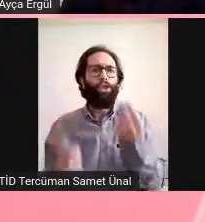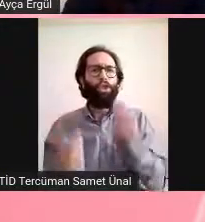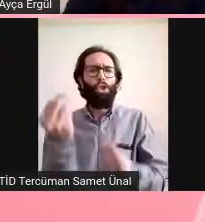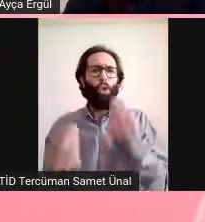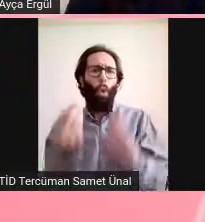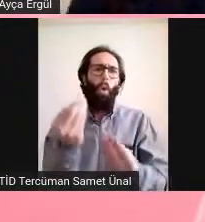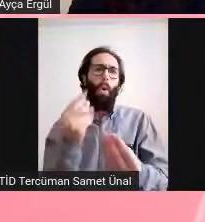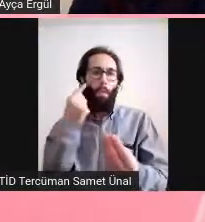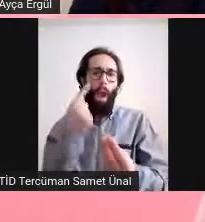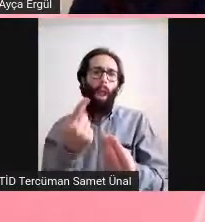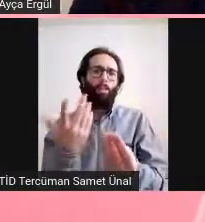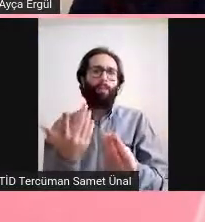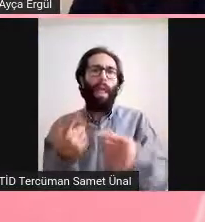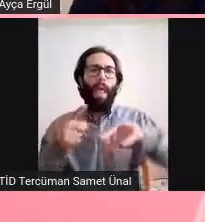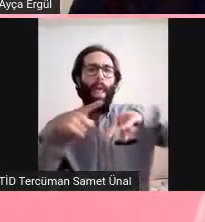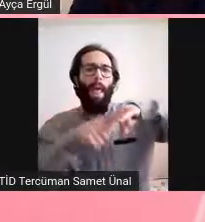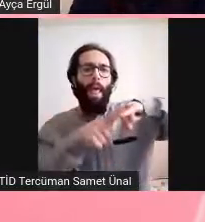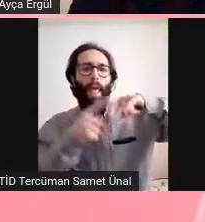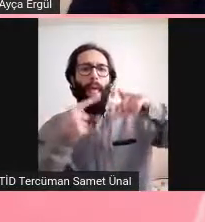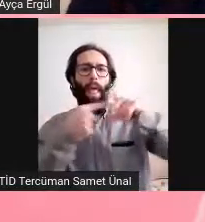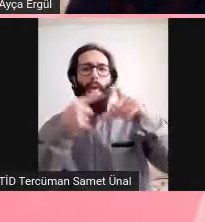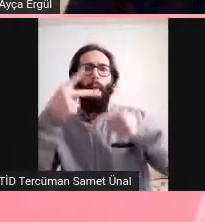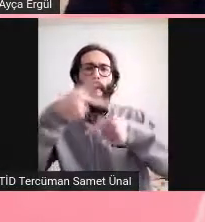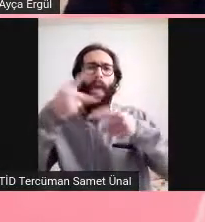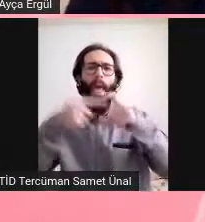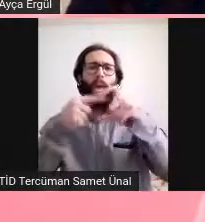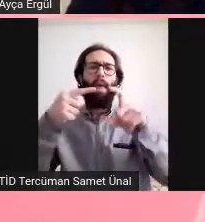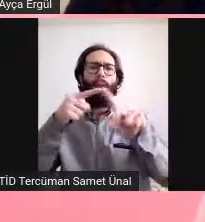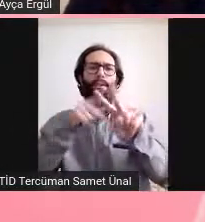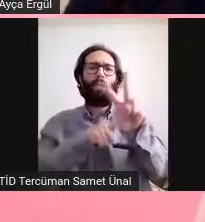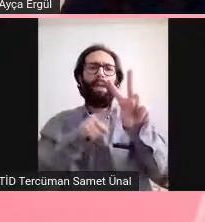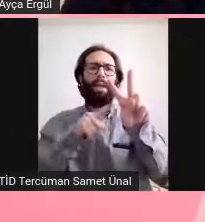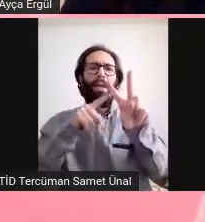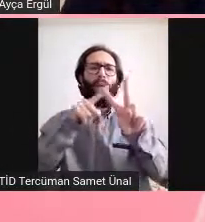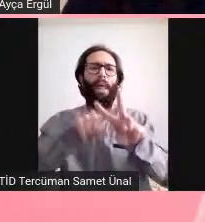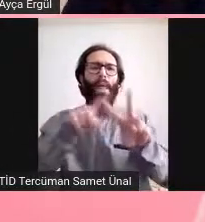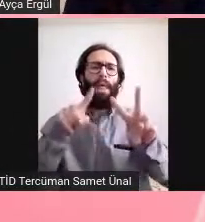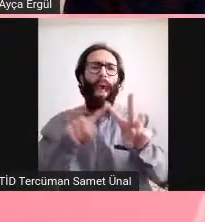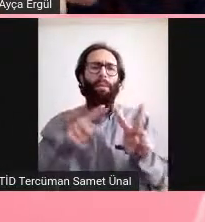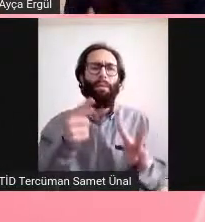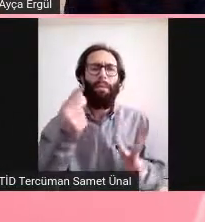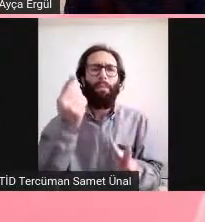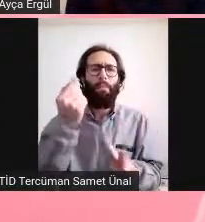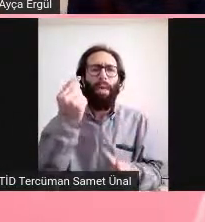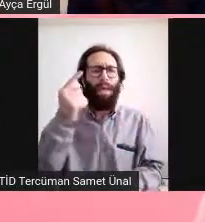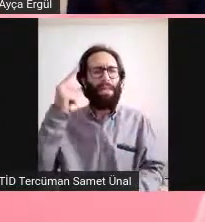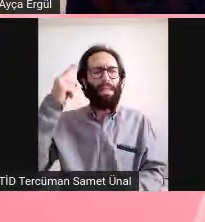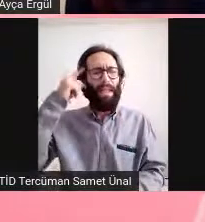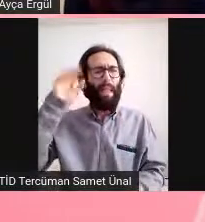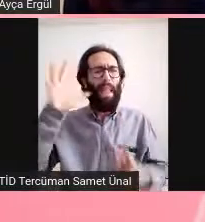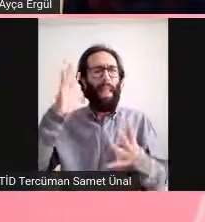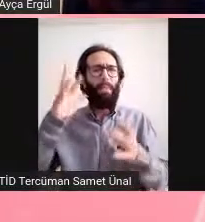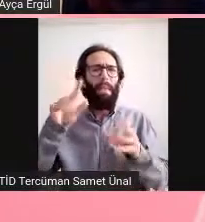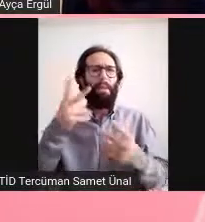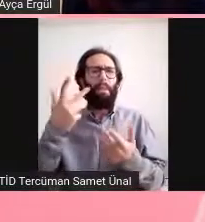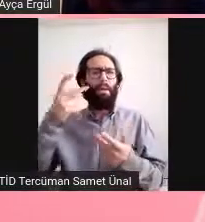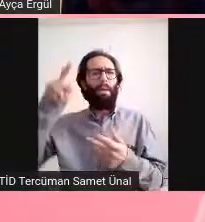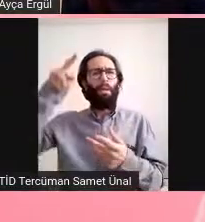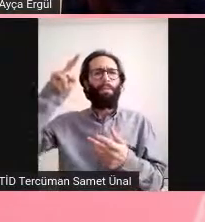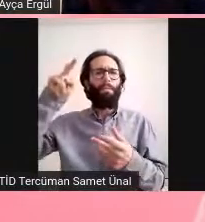Yani çağrıştırdığı için Türkçe'de. Aslında çok da yanlış değil. Yani gerçekten delirmek gibi bir şey delirium.